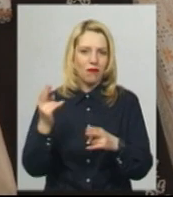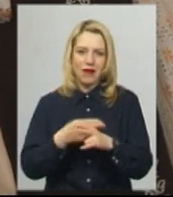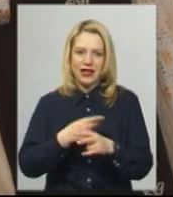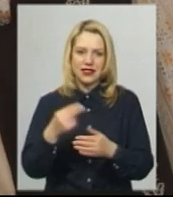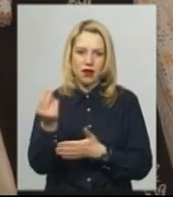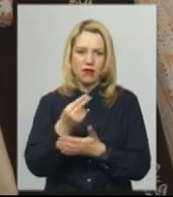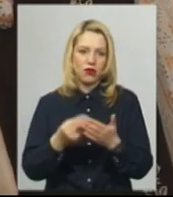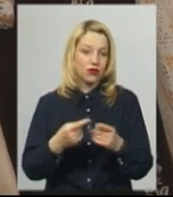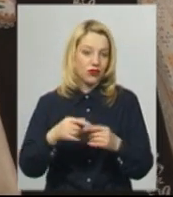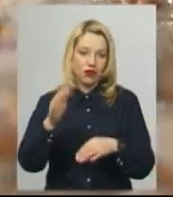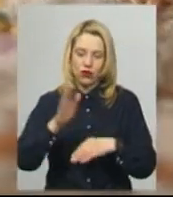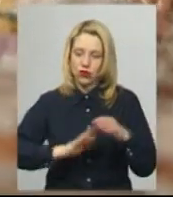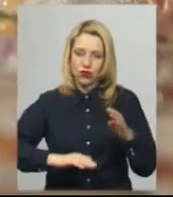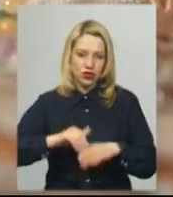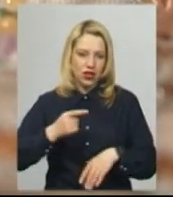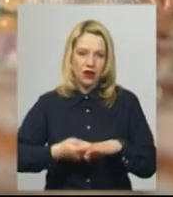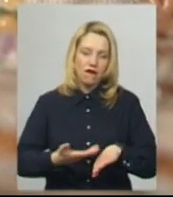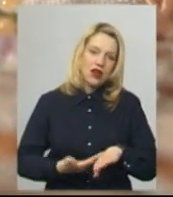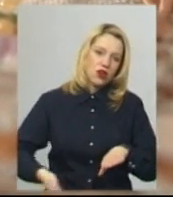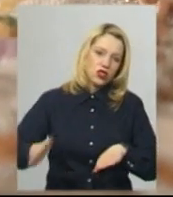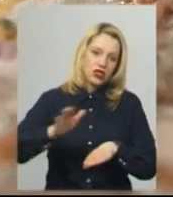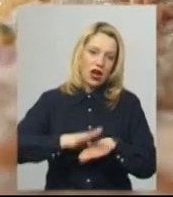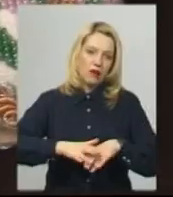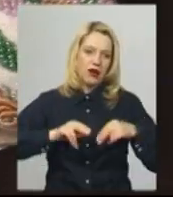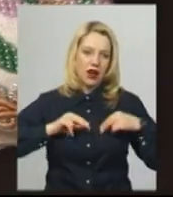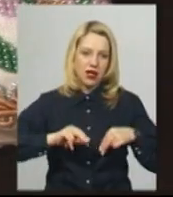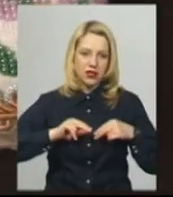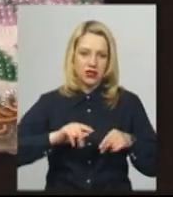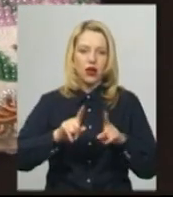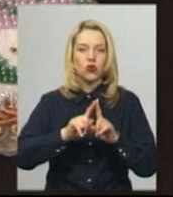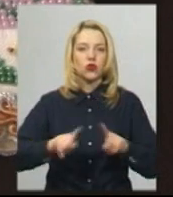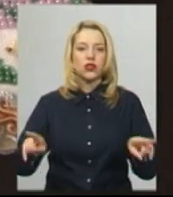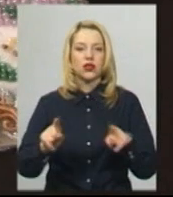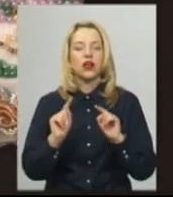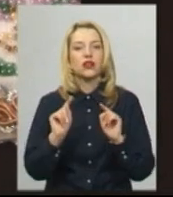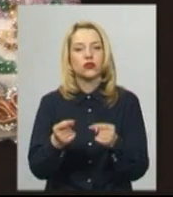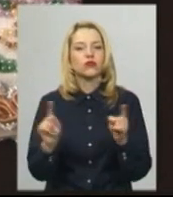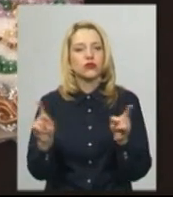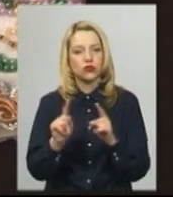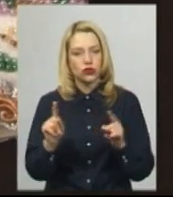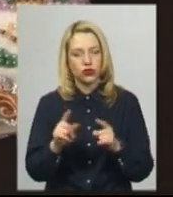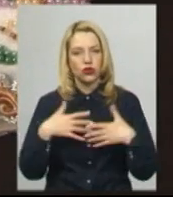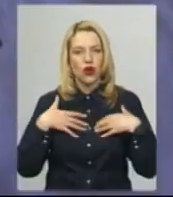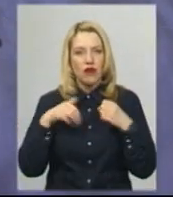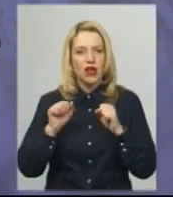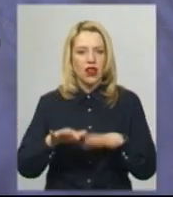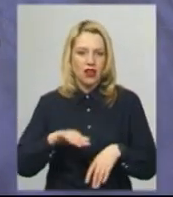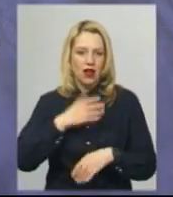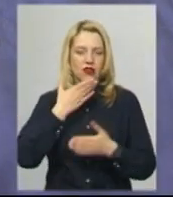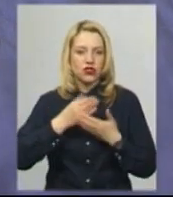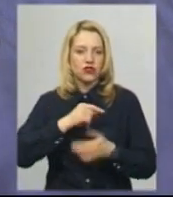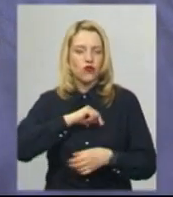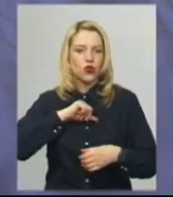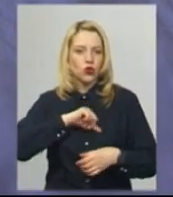мови немає, що це дуже важка праця і унікальна, тому що вкладаєш душу в цю роботу